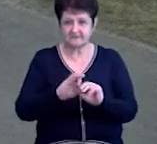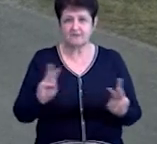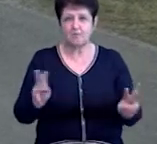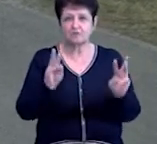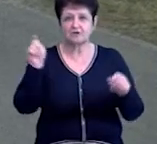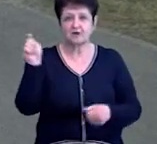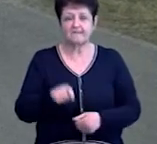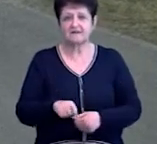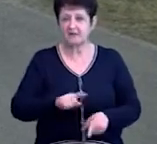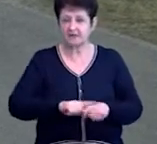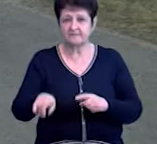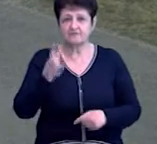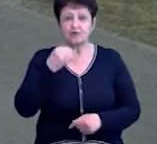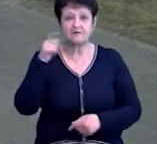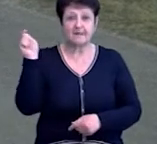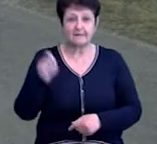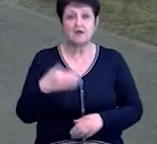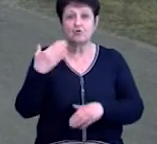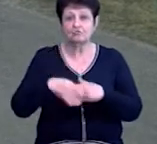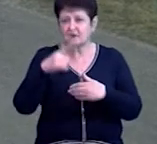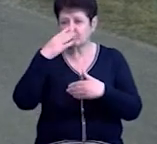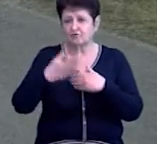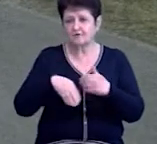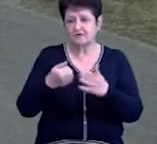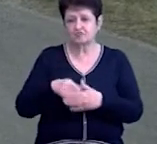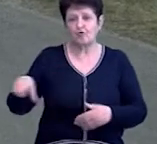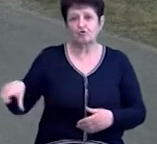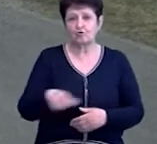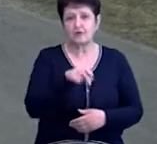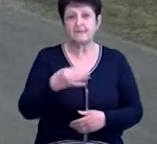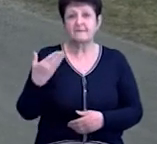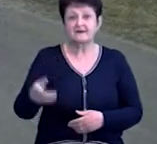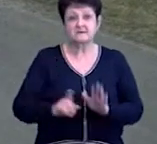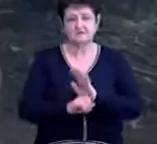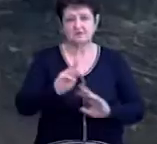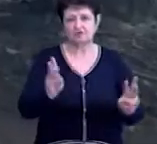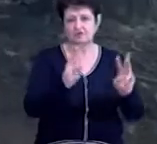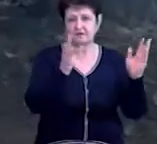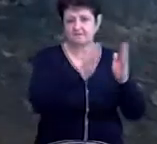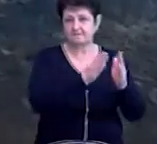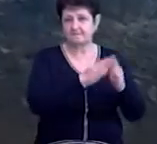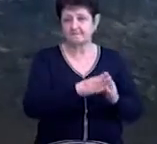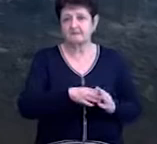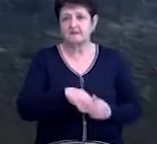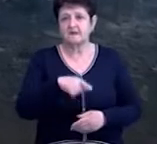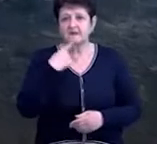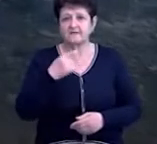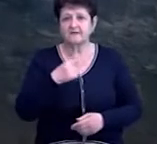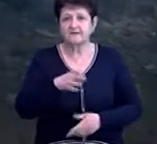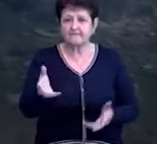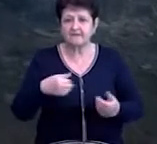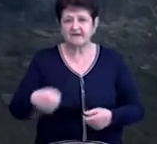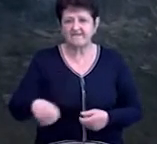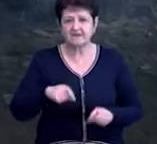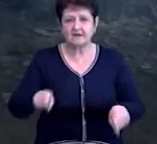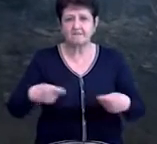Пожарка приїхала достатньо быстро, но, коли вони приїхали, воно вже підходило до дороги, і прямо при них воно перекинулося сюди. Прибігає сусідка, каже, бери відра, все, що